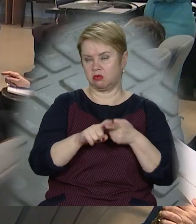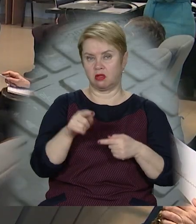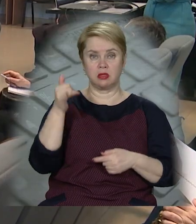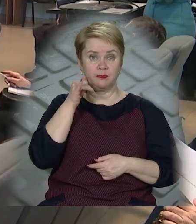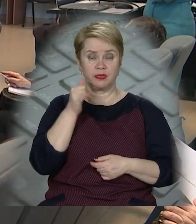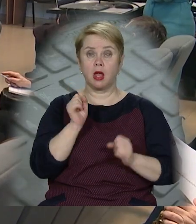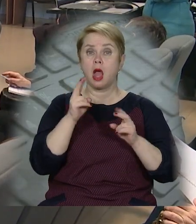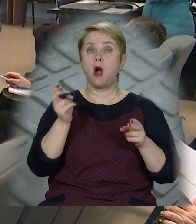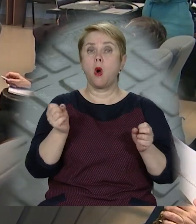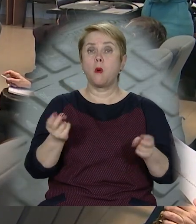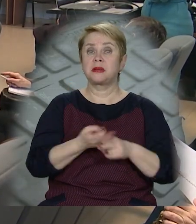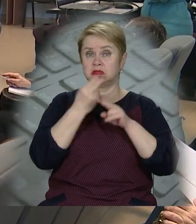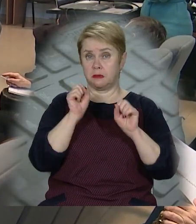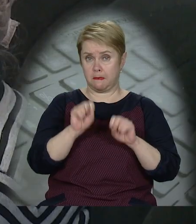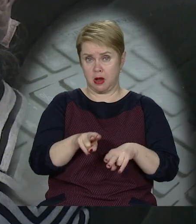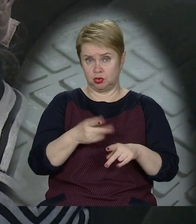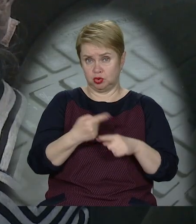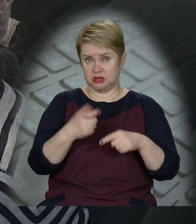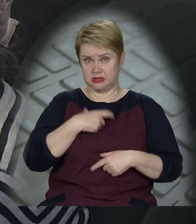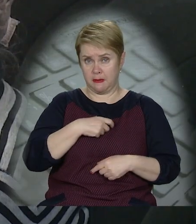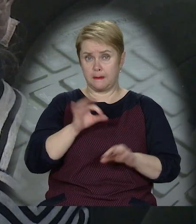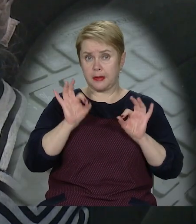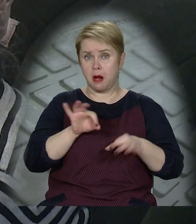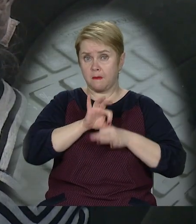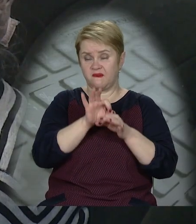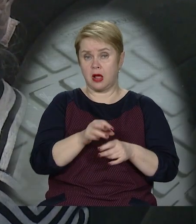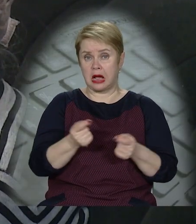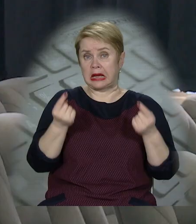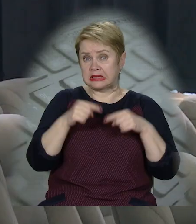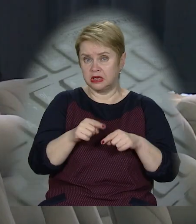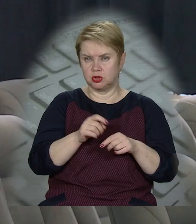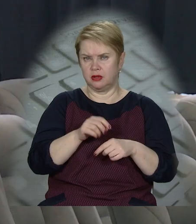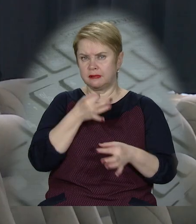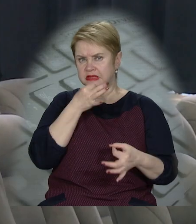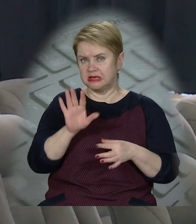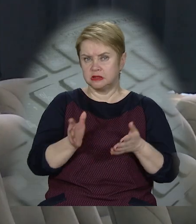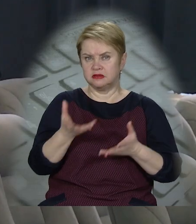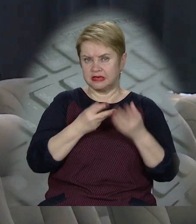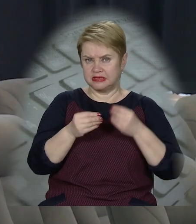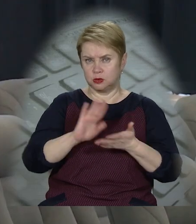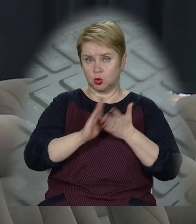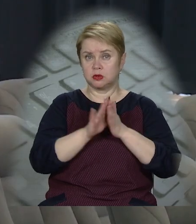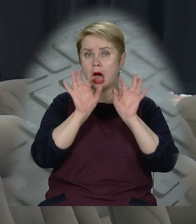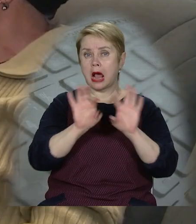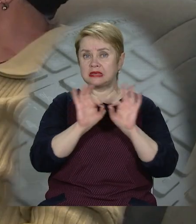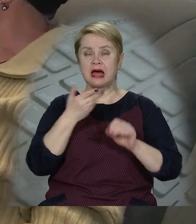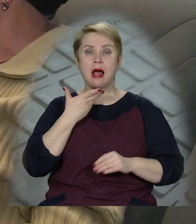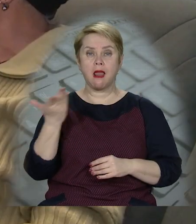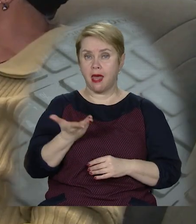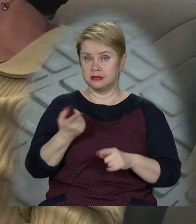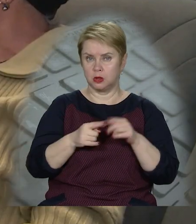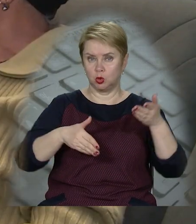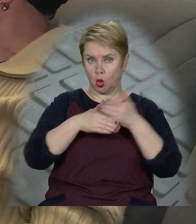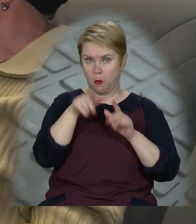банку. Як убезпечити себе від шахраїв та навчитися правильно поводитись в критичних або підозрілих ситуаціях – все це роз'яснювали на лекції,